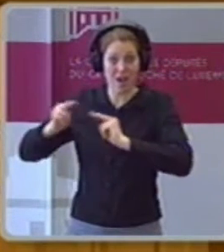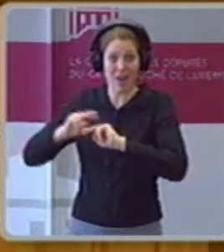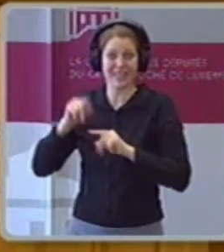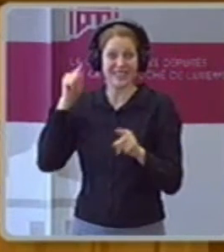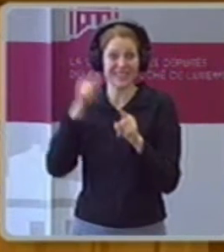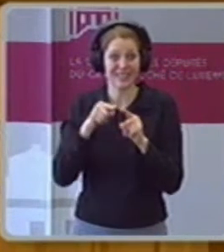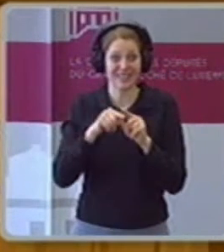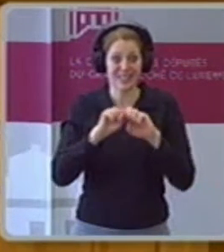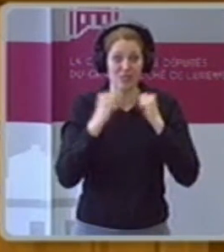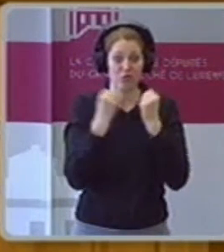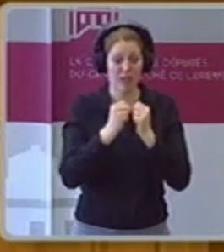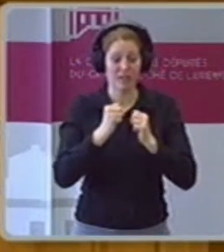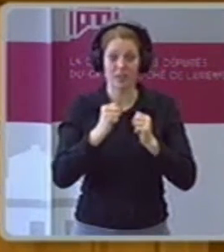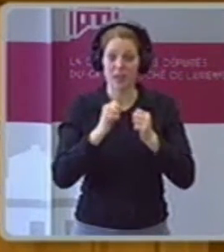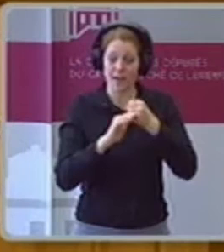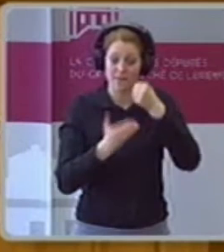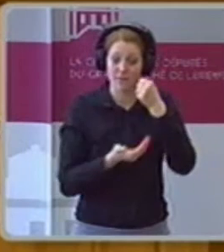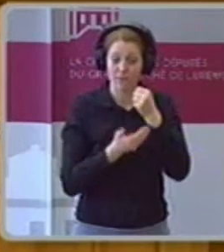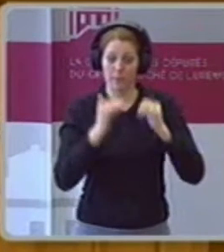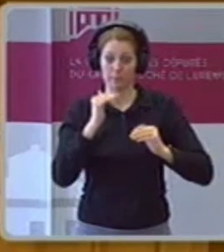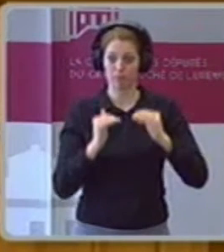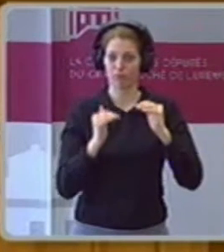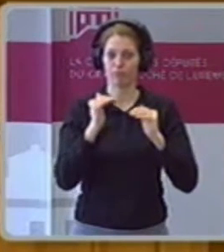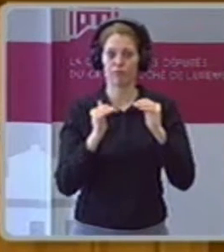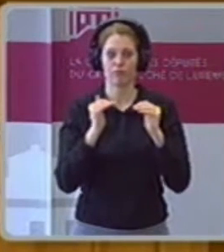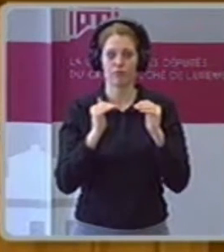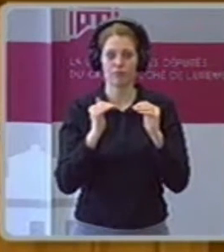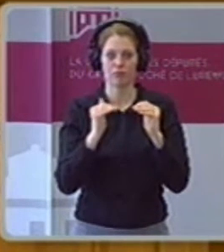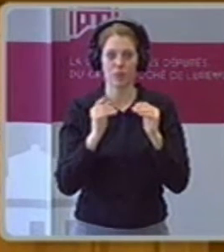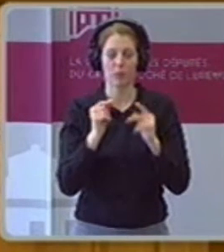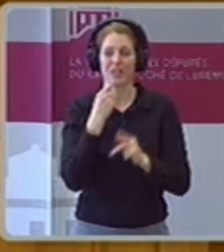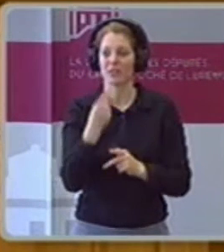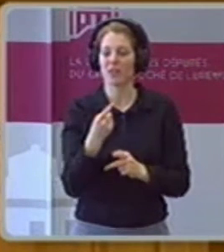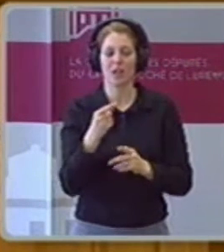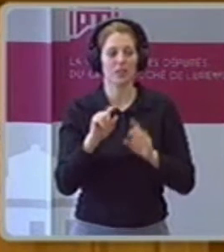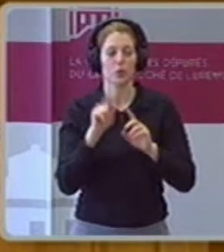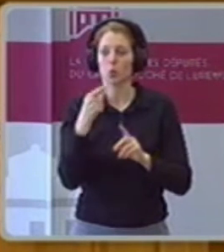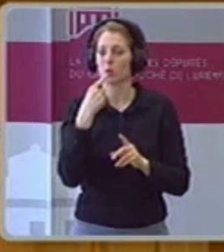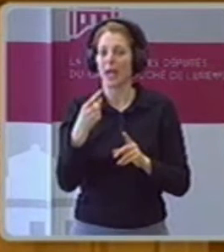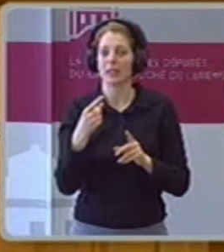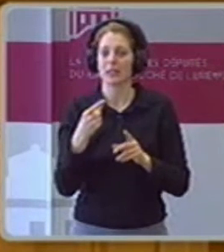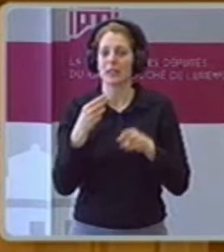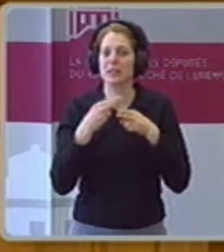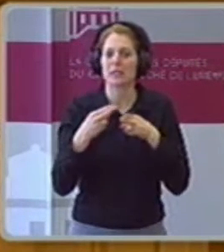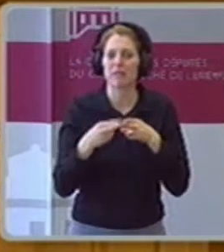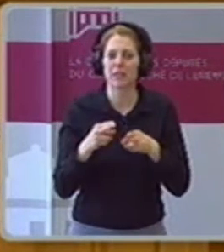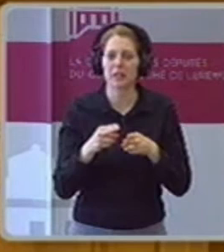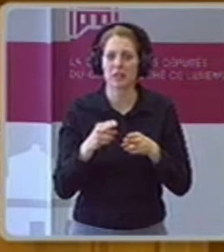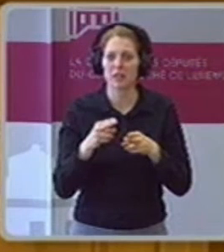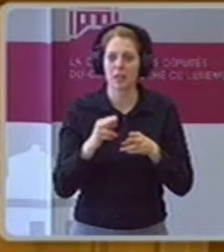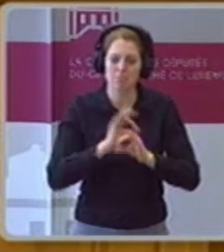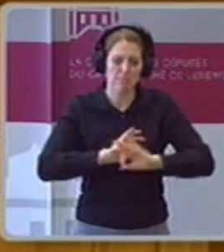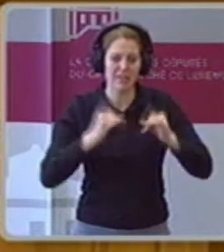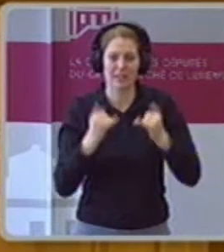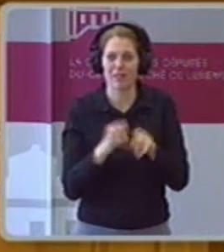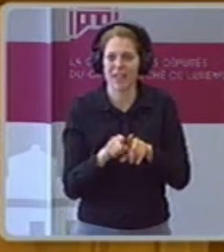Staatsfinanzen ernährt, weil da sind wir eben genau da, wo wir für drei Jahre waren, wie das Staatsbudget alle 1 Milliarden